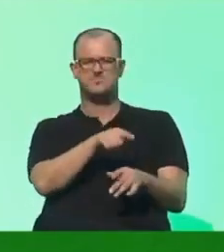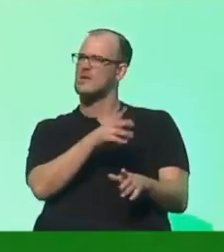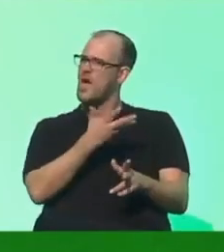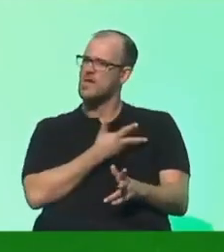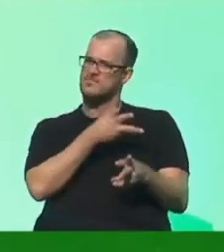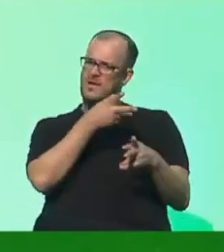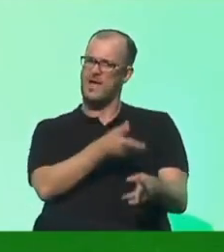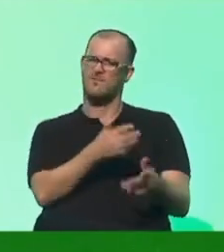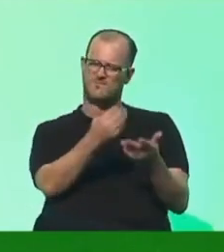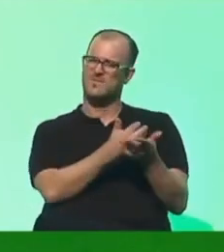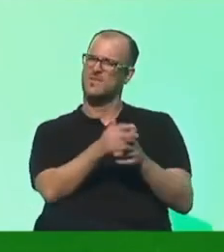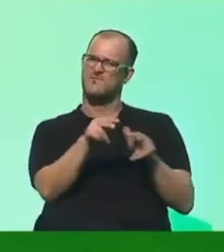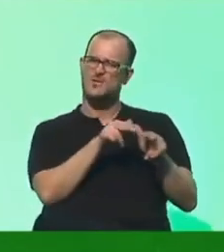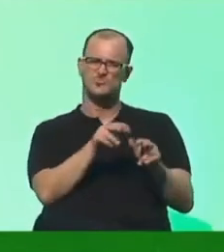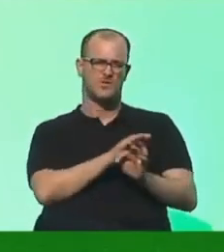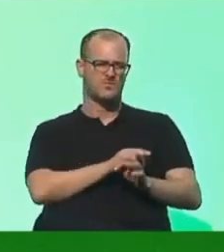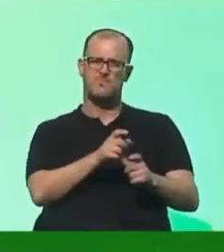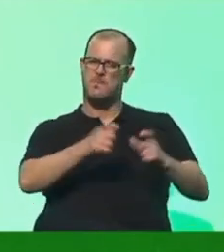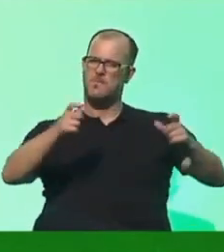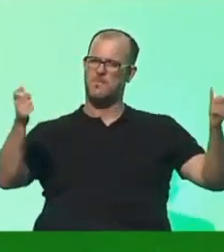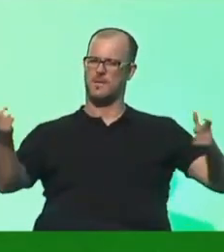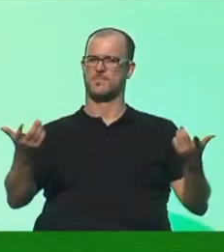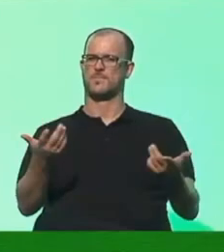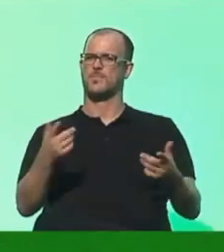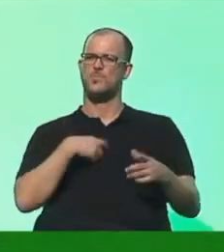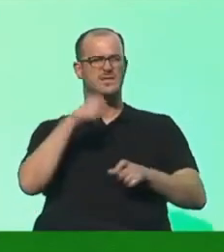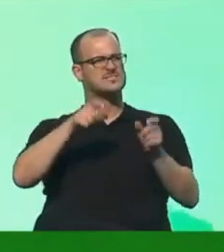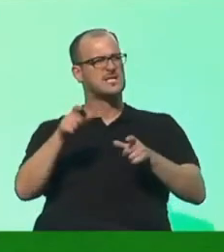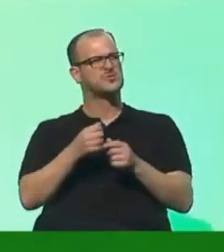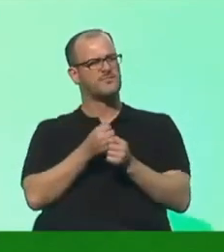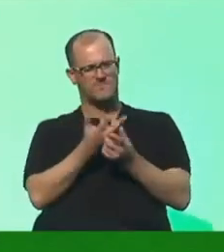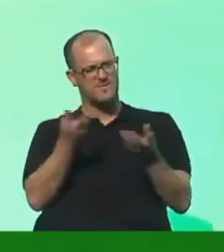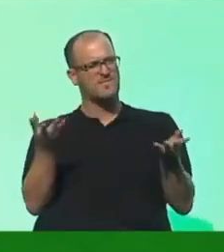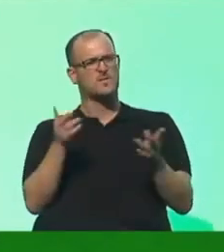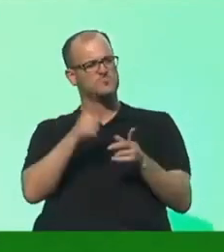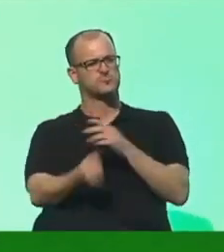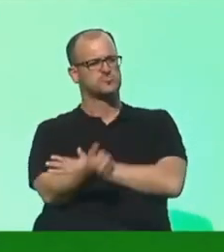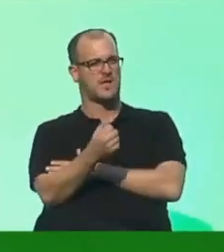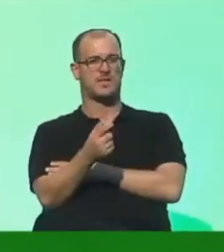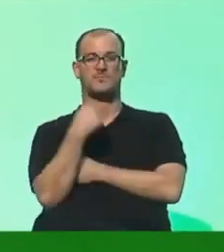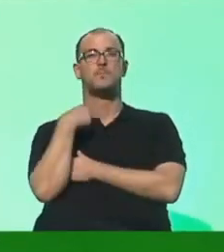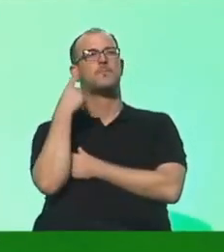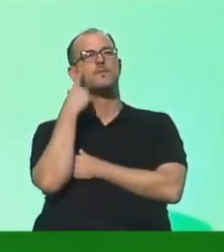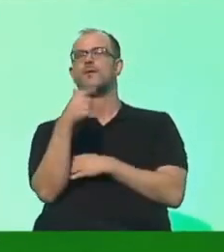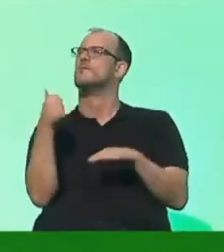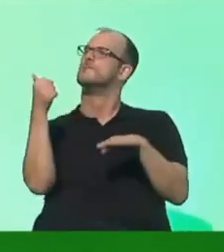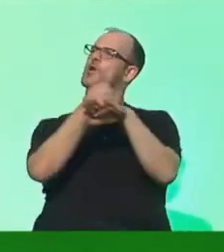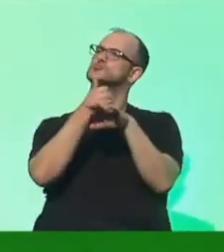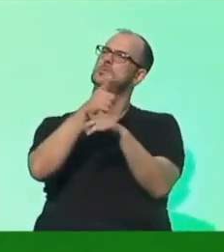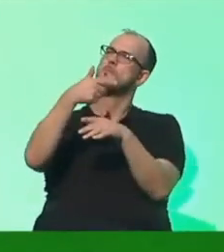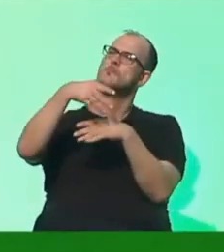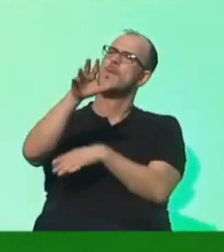auch in der Wirtschaft zu werden, unsere Gesellschaft in Vielfalt zu stärken. Weil wir meinen damit nicht Vorstände, in denen